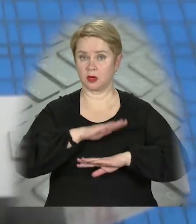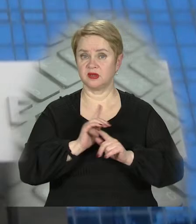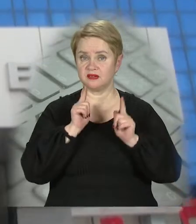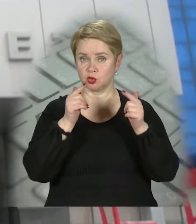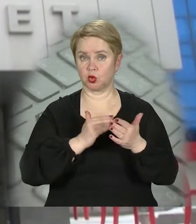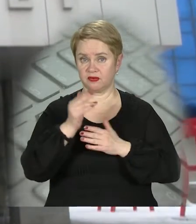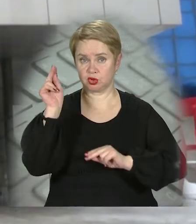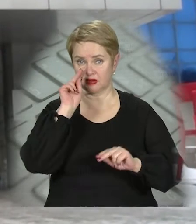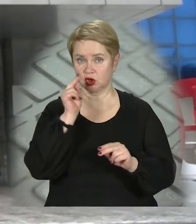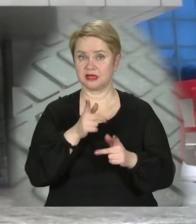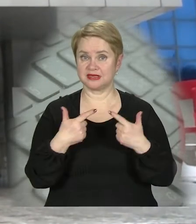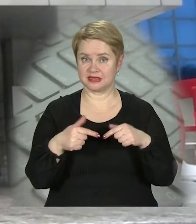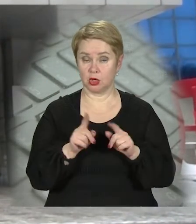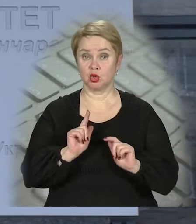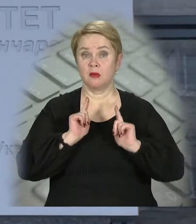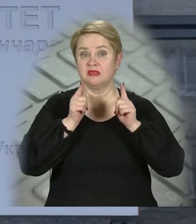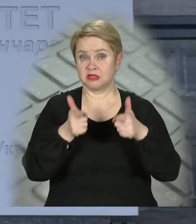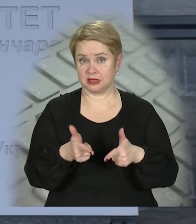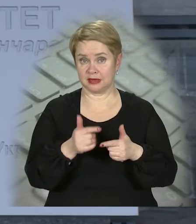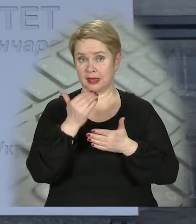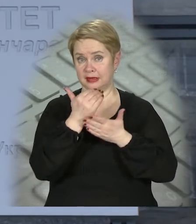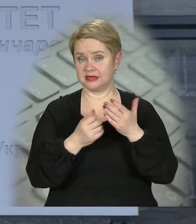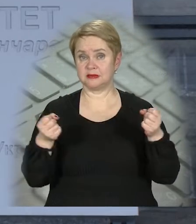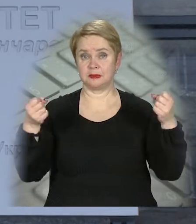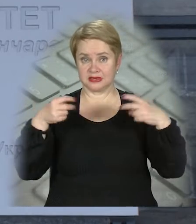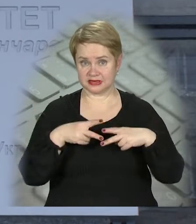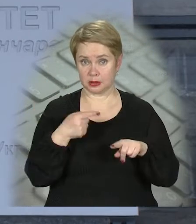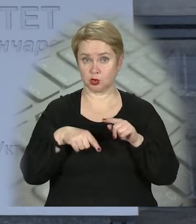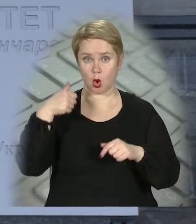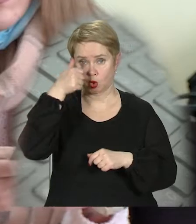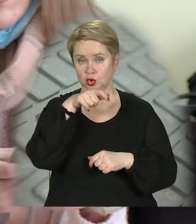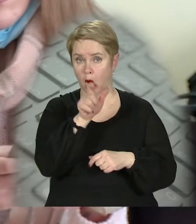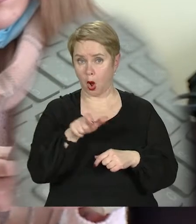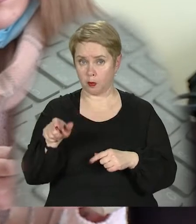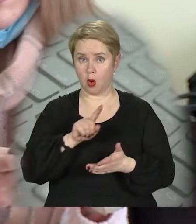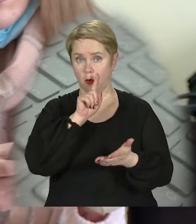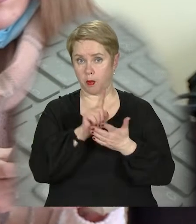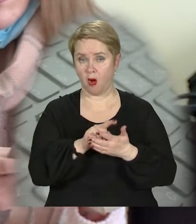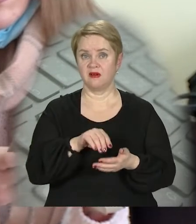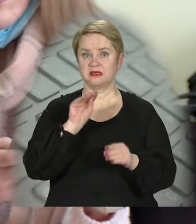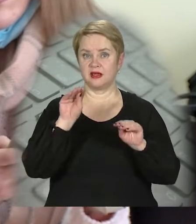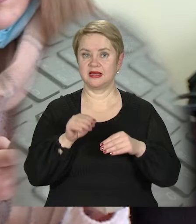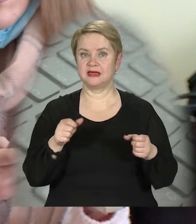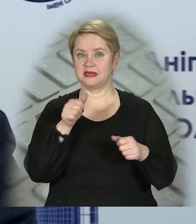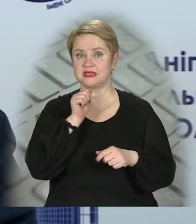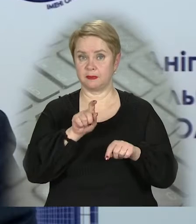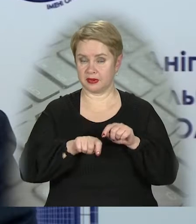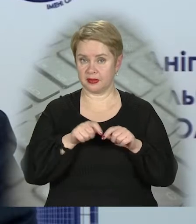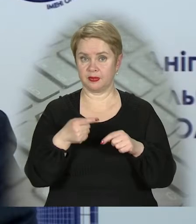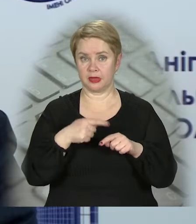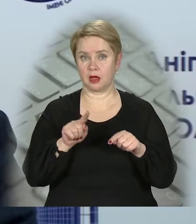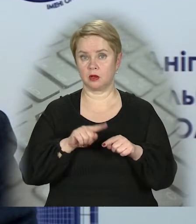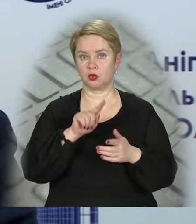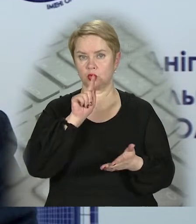вступу до вищих навчальних закладів. Щоб вступити на цілу низку спеціальностей, цьогорічні абітурієнти повинні скласти фаховий іспит. Це і